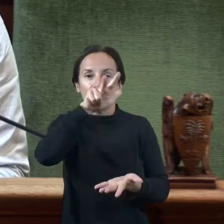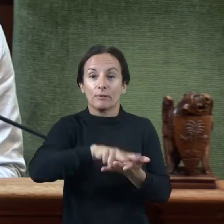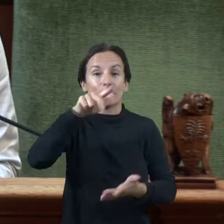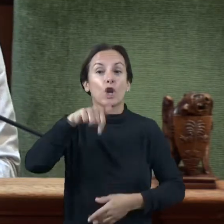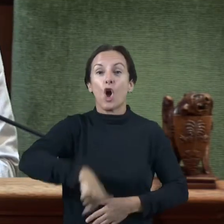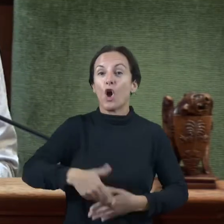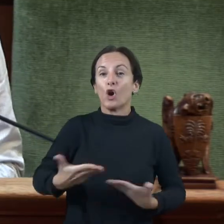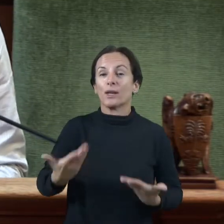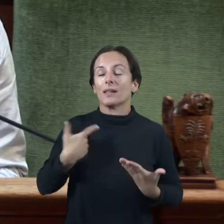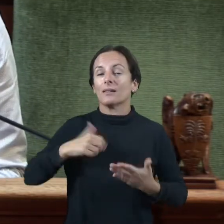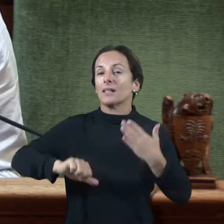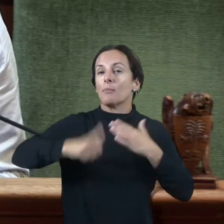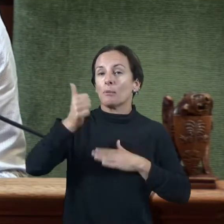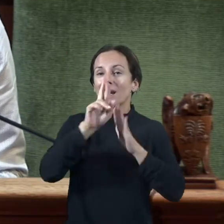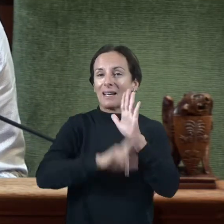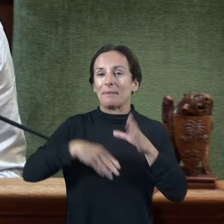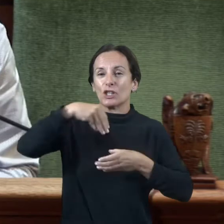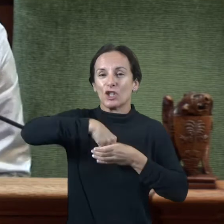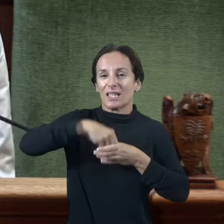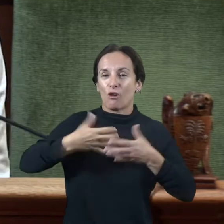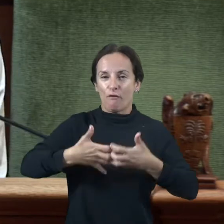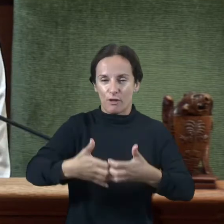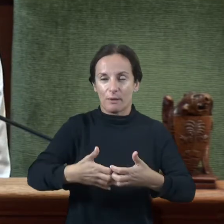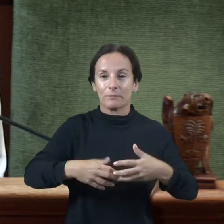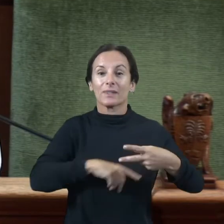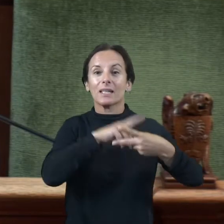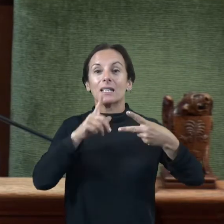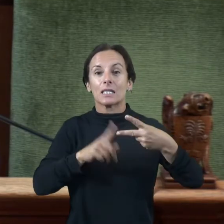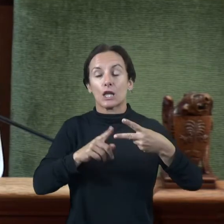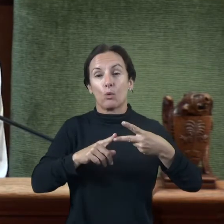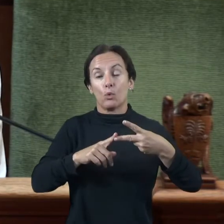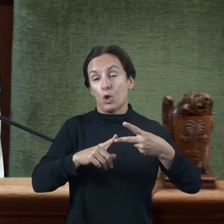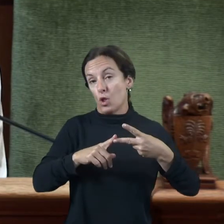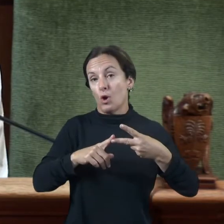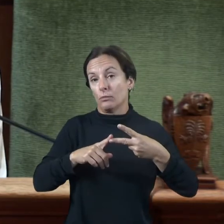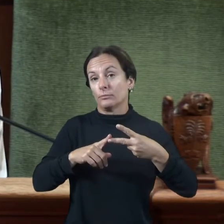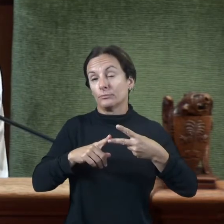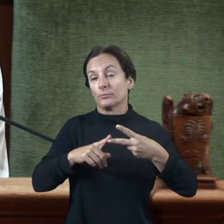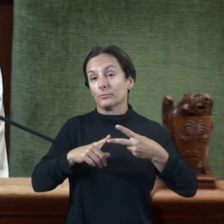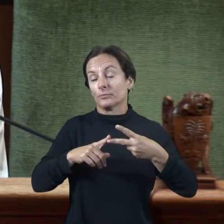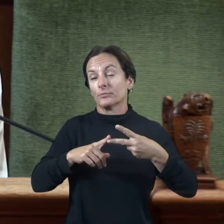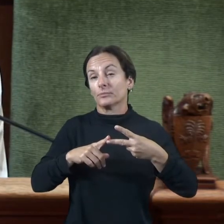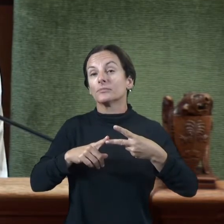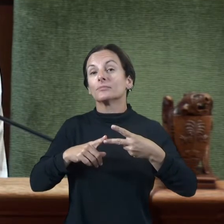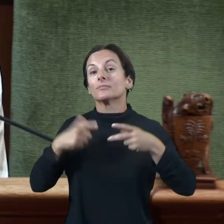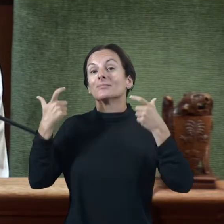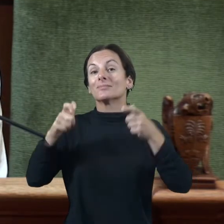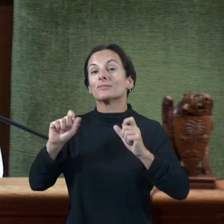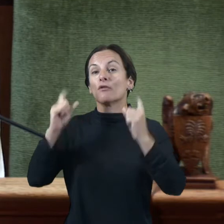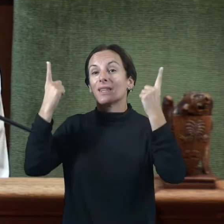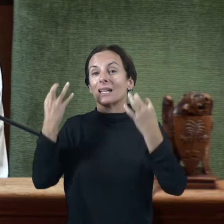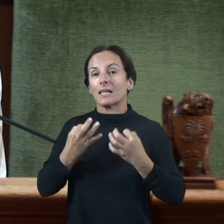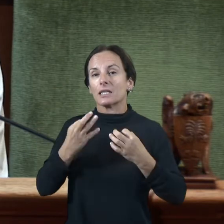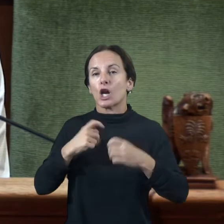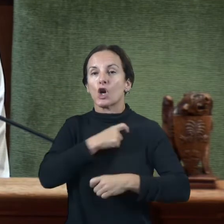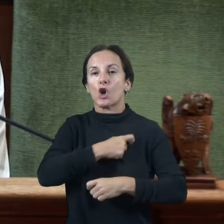el reglament d'intent d'organització i funcionament el segon òrgan col·legiat d'aquest consell esportiu de Mallorca és la comissió permanent